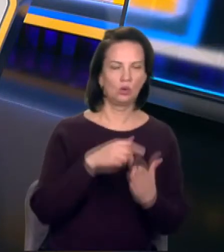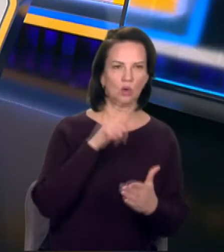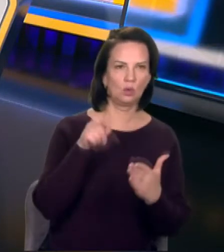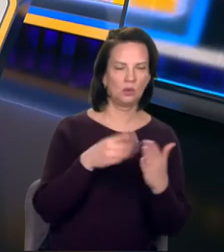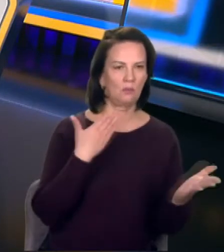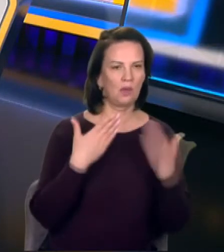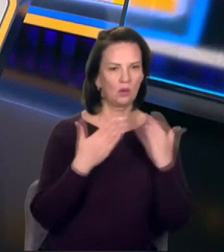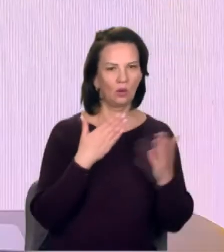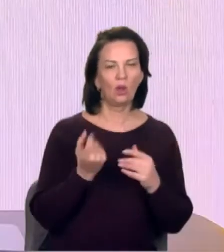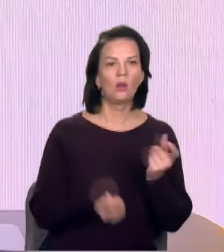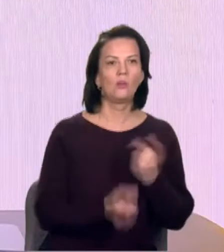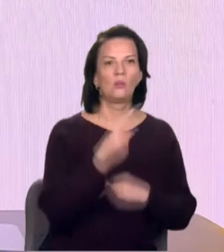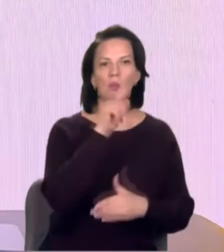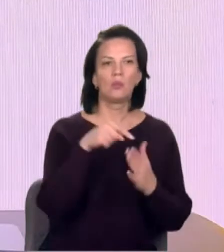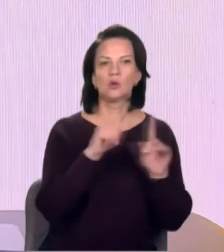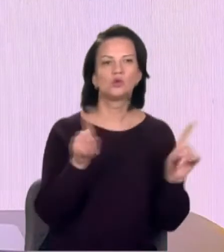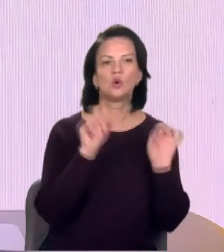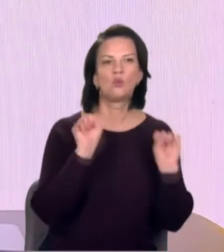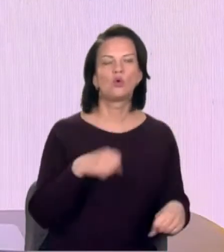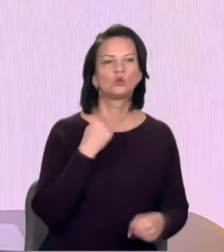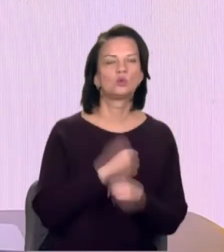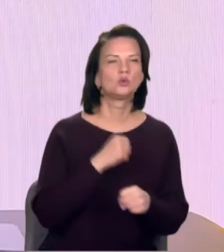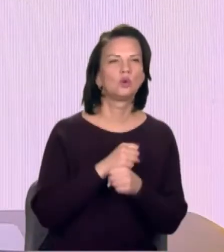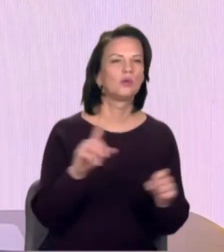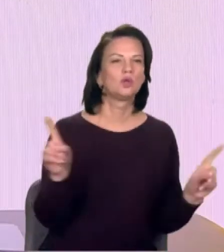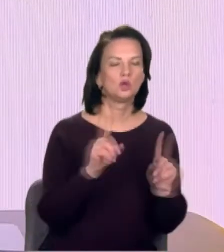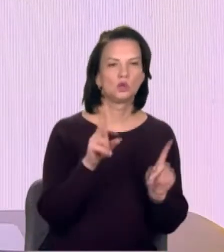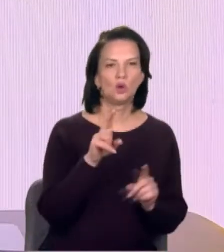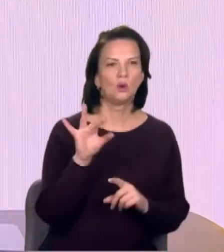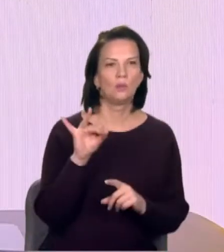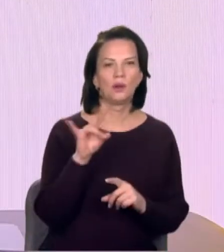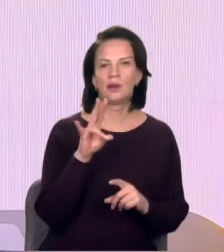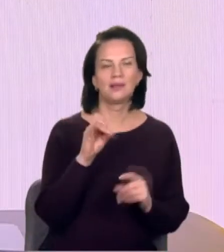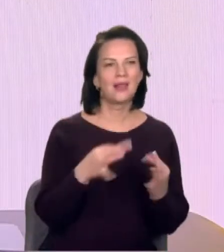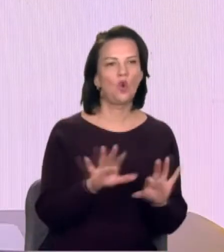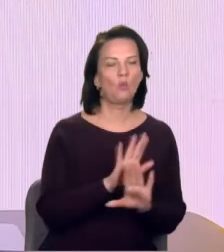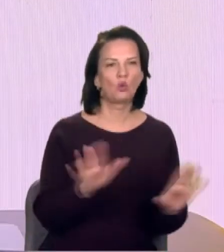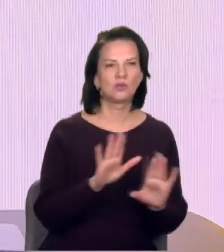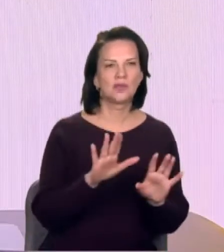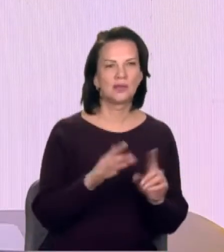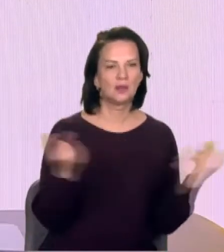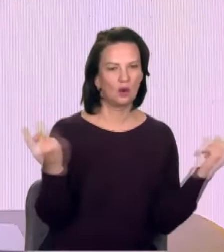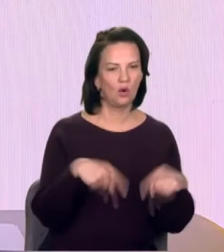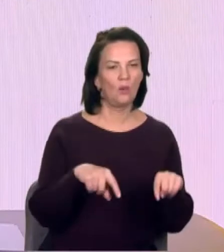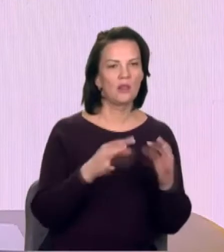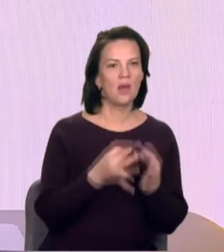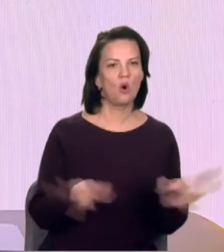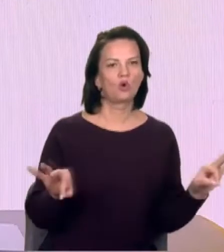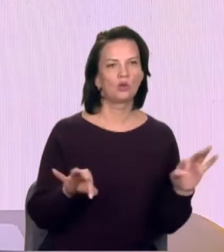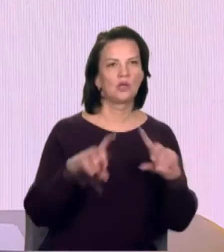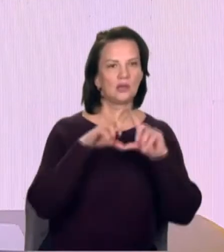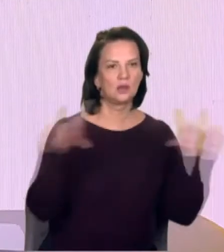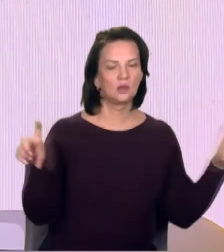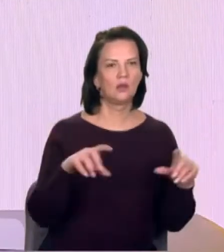зробити, щоб не допустити руйнування демократичних інституцій дезінформації. На